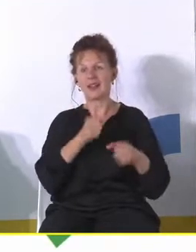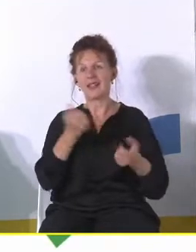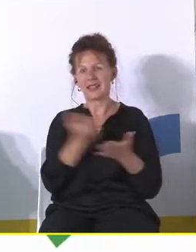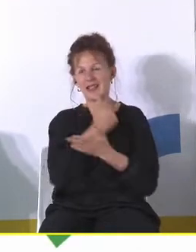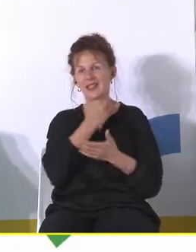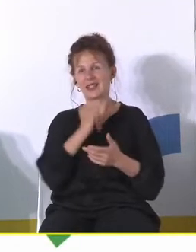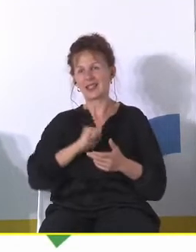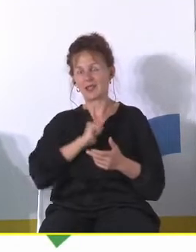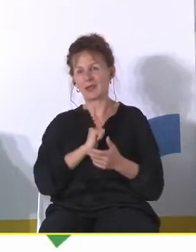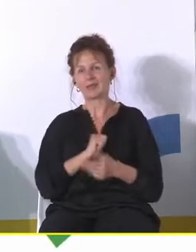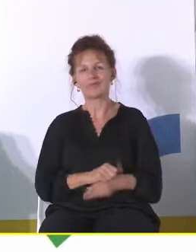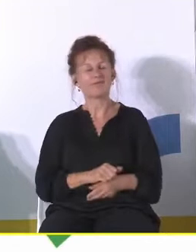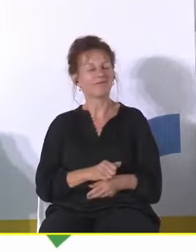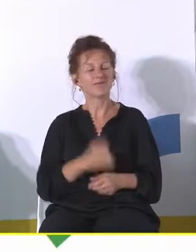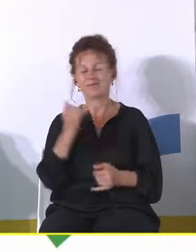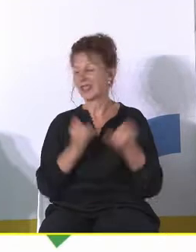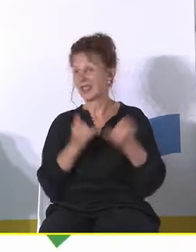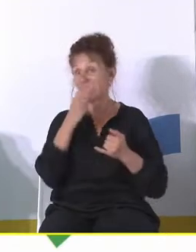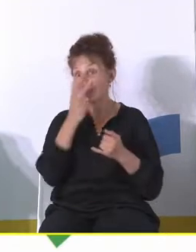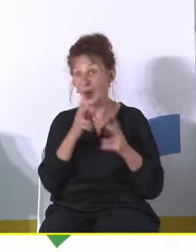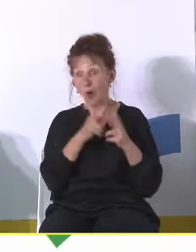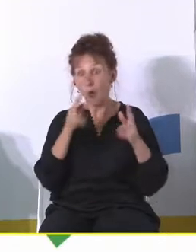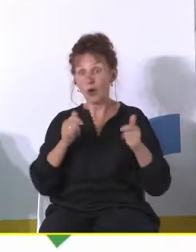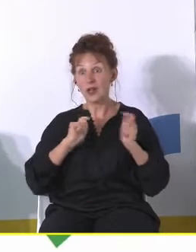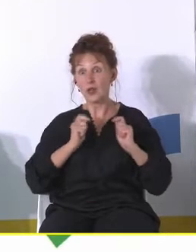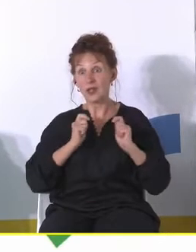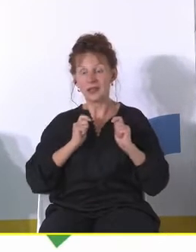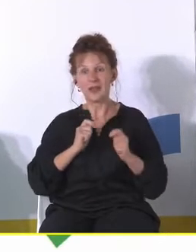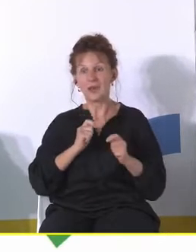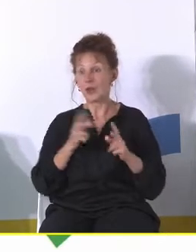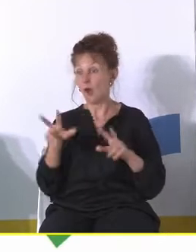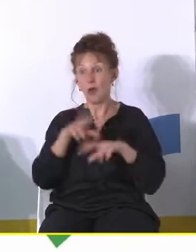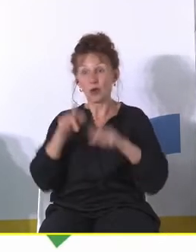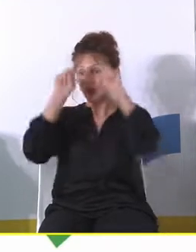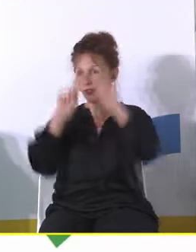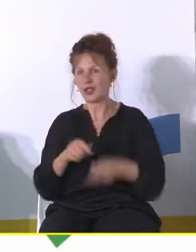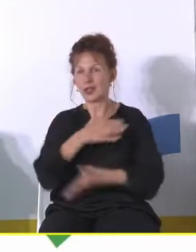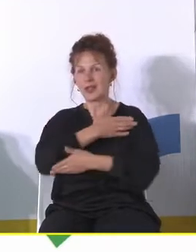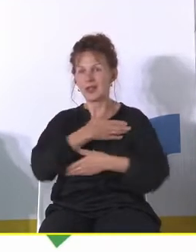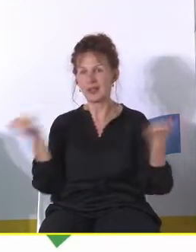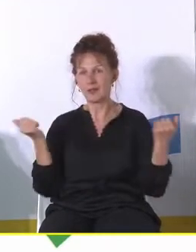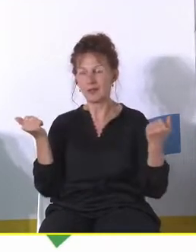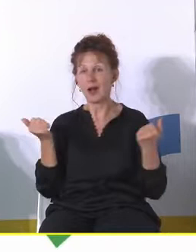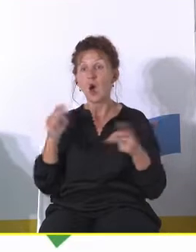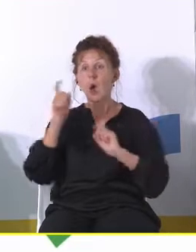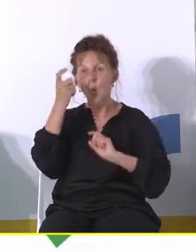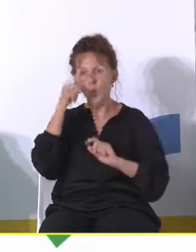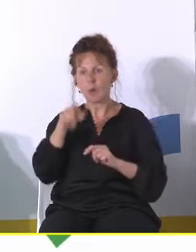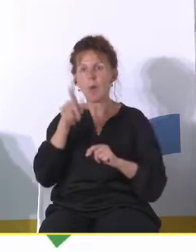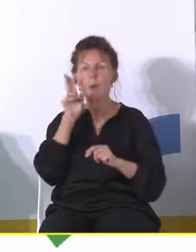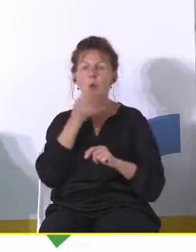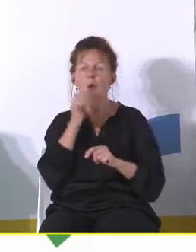Krakowie w taksie sezonu turystycznego, to wiedzą Państwo, że tam nie przyjeżdżają rodziny albo bardzo mało rodzin tam przyjeżdża. Głównie to są młodzi